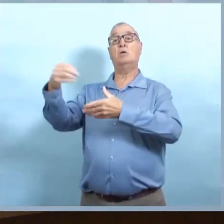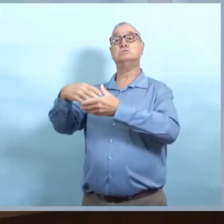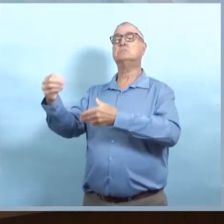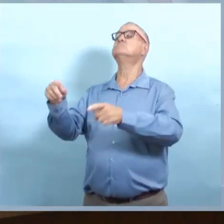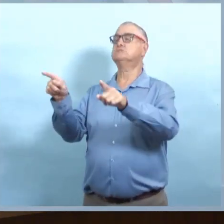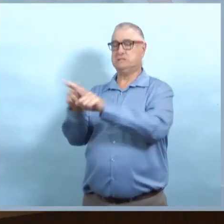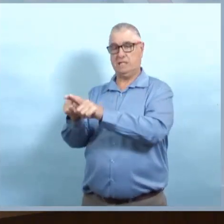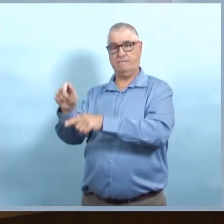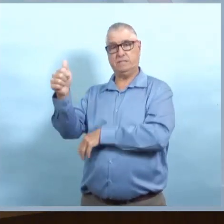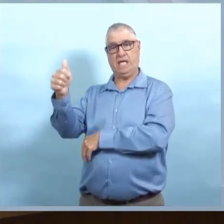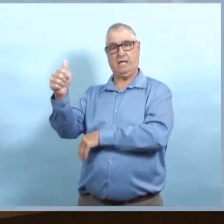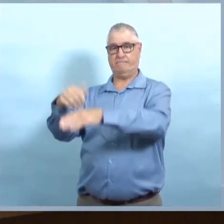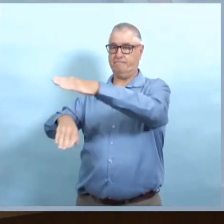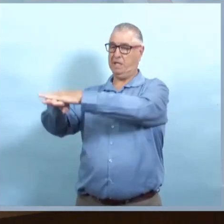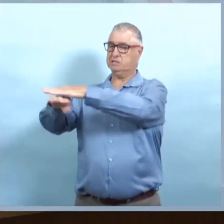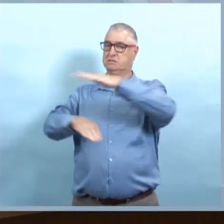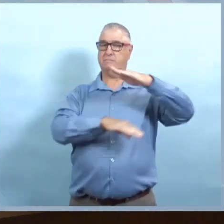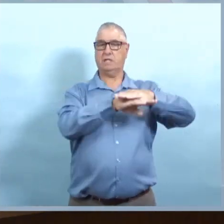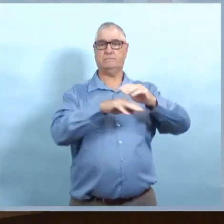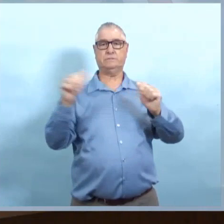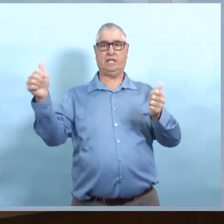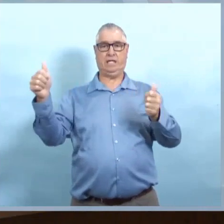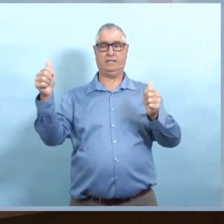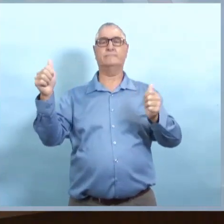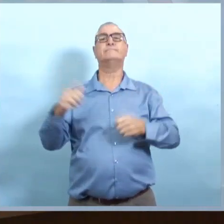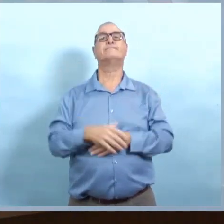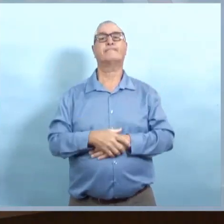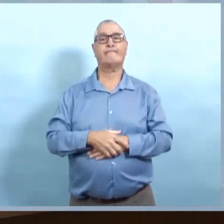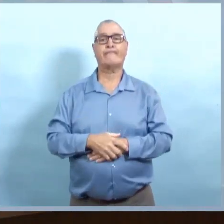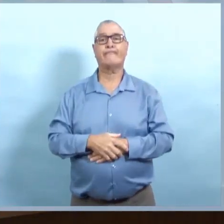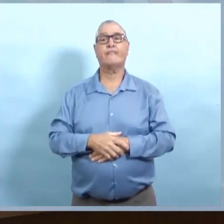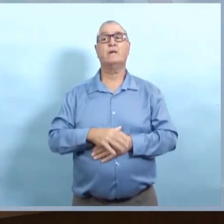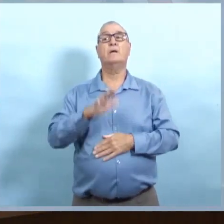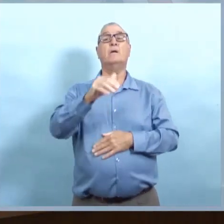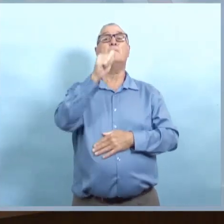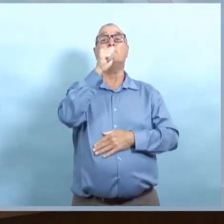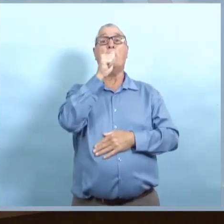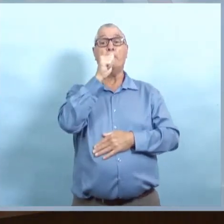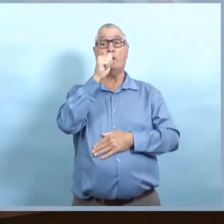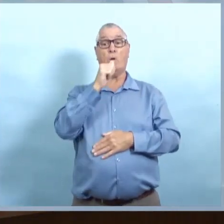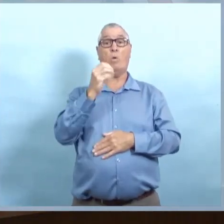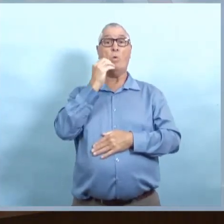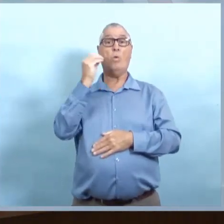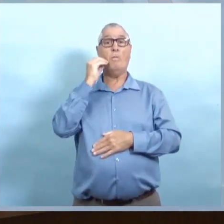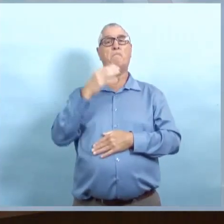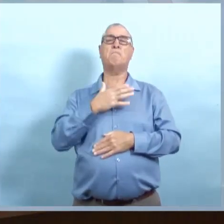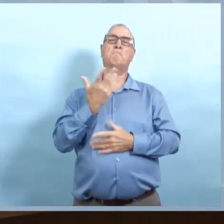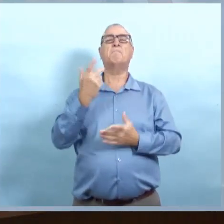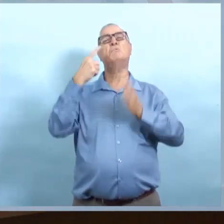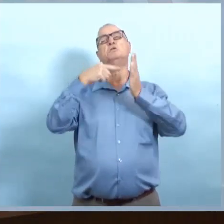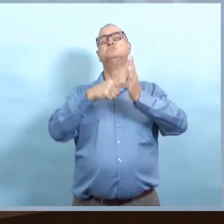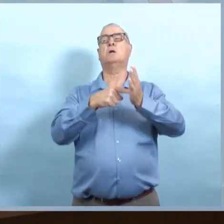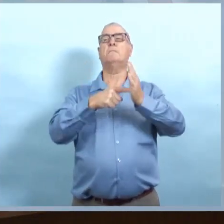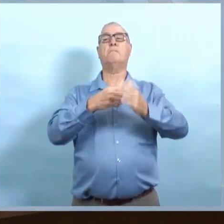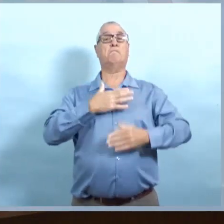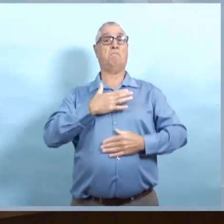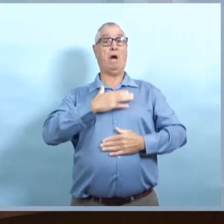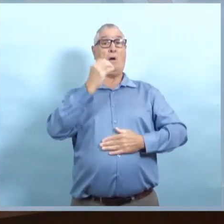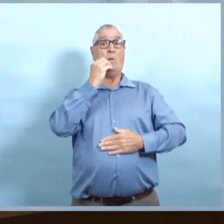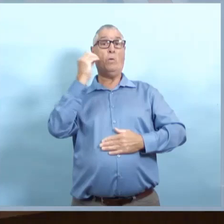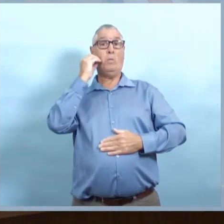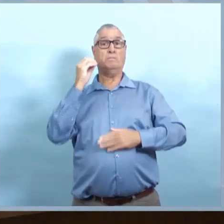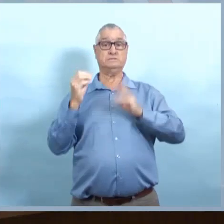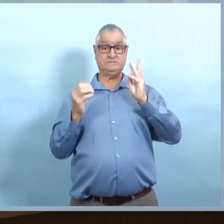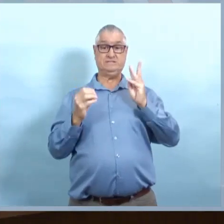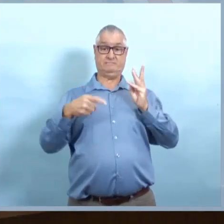Nous limitons la taille des rassemblements privés et publics à l'intérieur et à l'extérieur à un maximum de 10 personnes. En ce qui